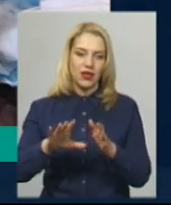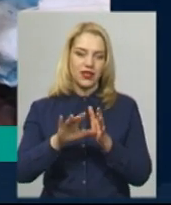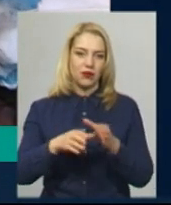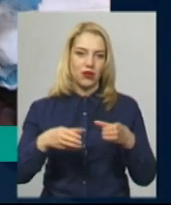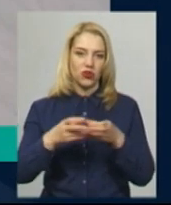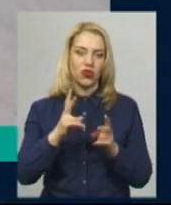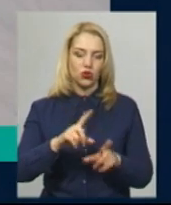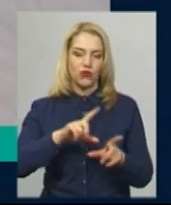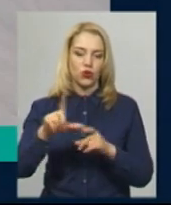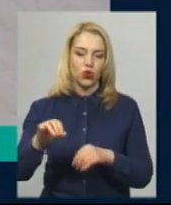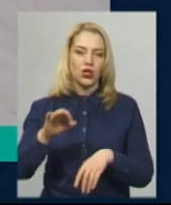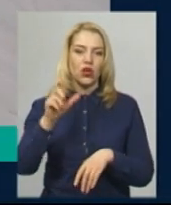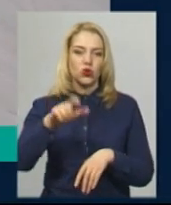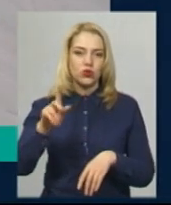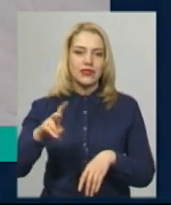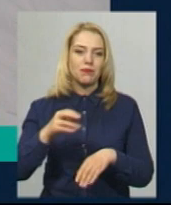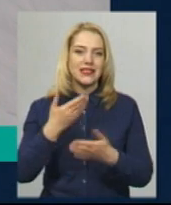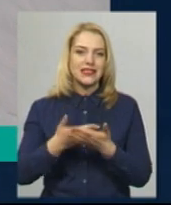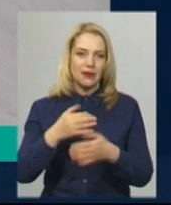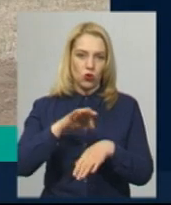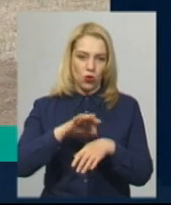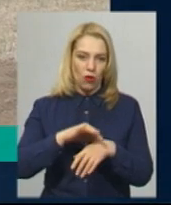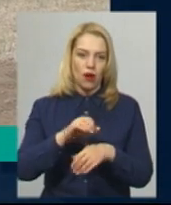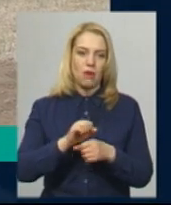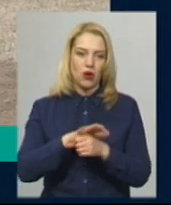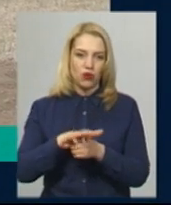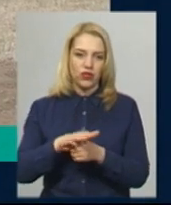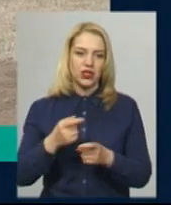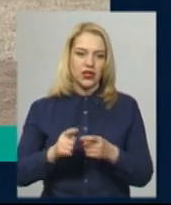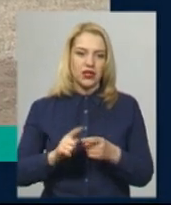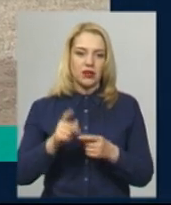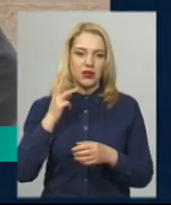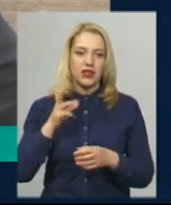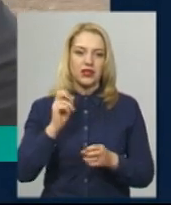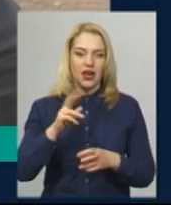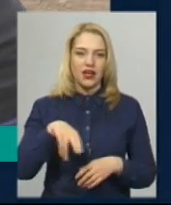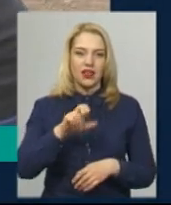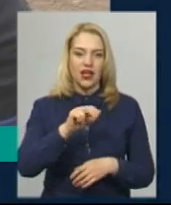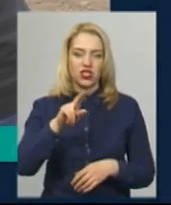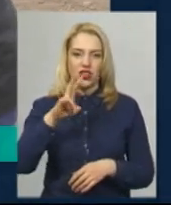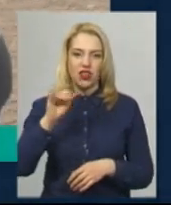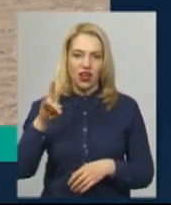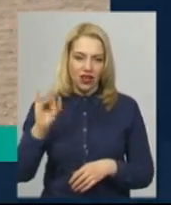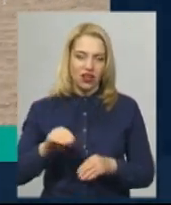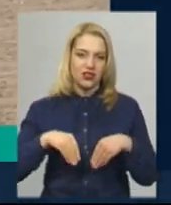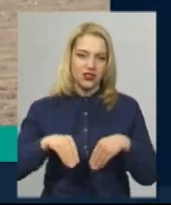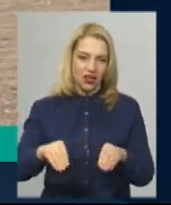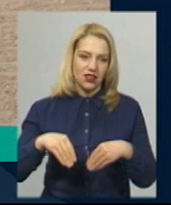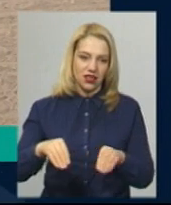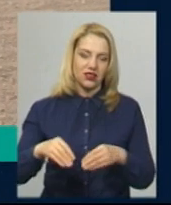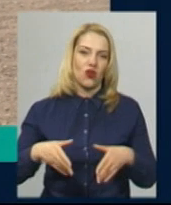симптомами COVID-19, створили на Хмельниччині. Як хмельницькі дачники під час карантину садять городину?